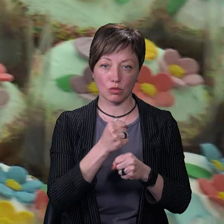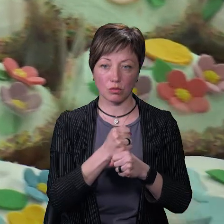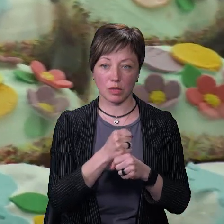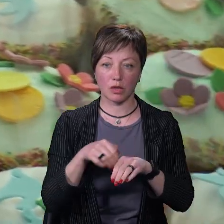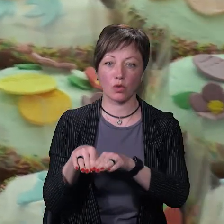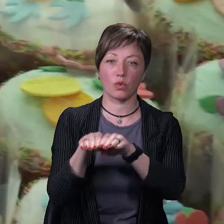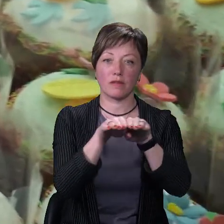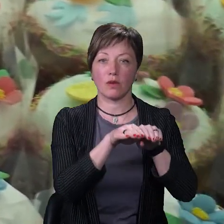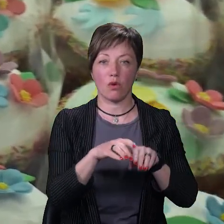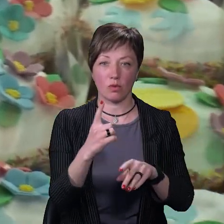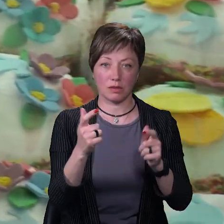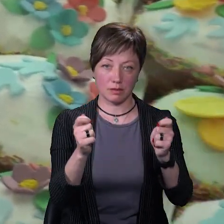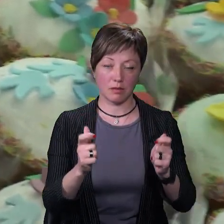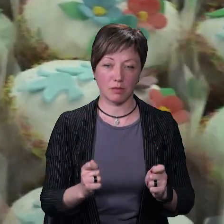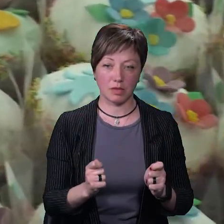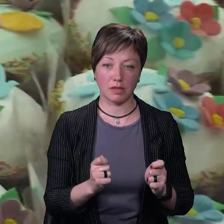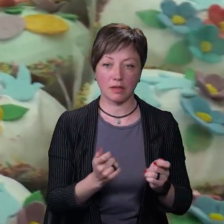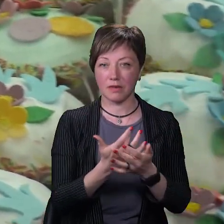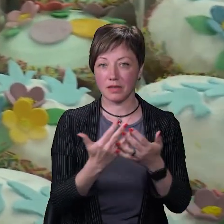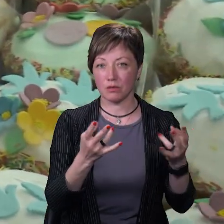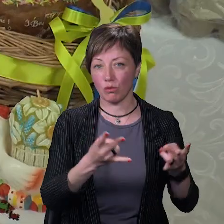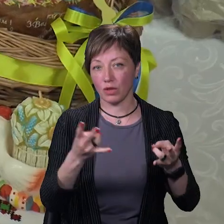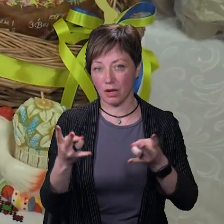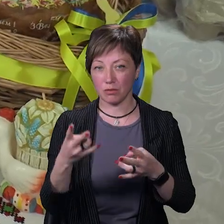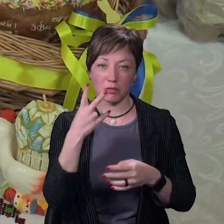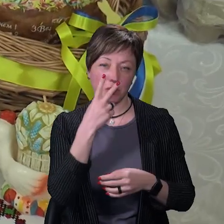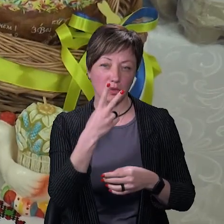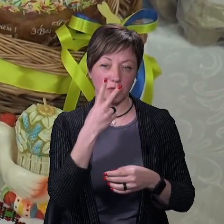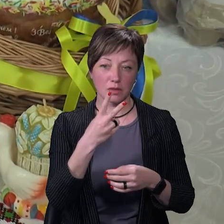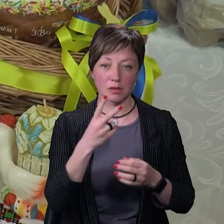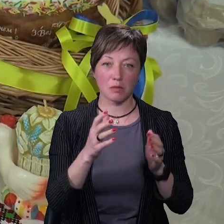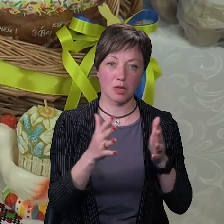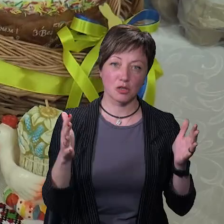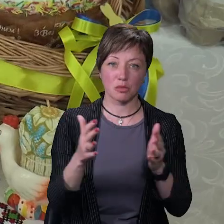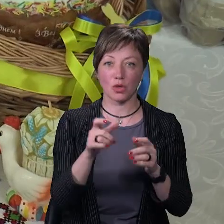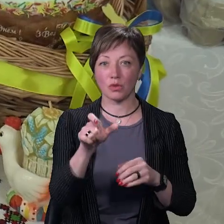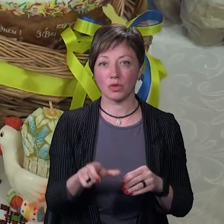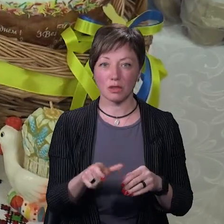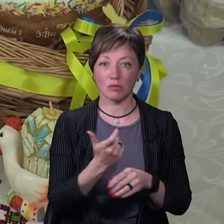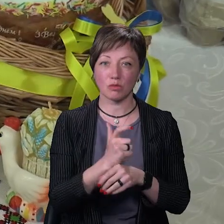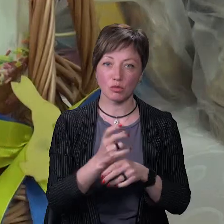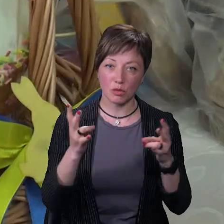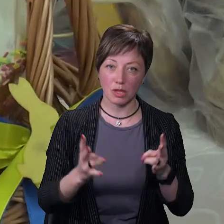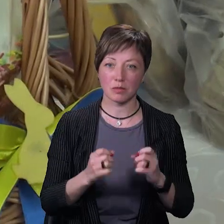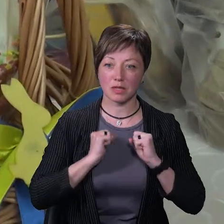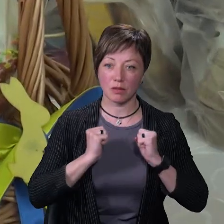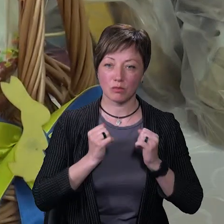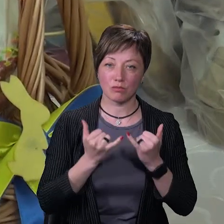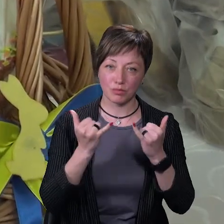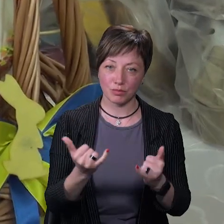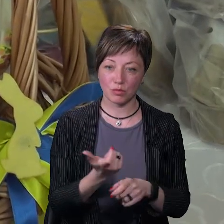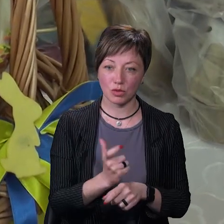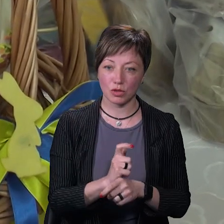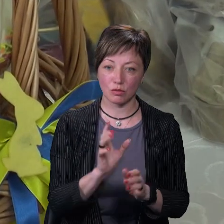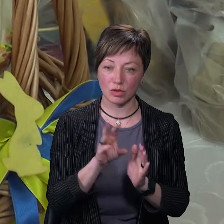уніфікований один набір. Десь є в різних потребах. Ми так подивилися менше-більше. Людина, яка більшій потребі, ми старалися більше трошки